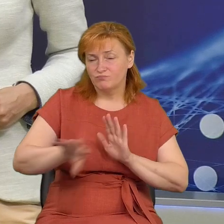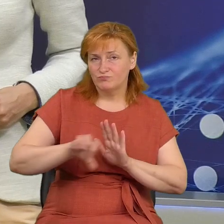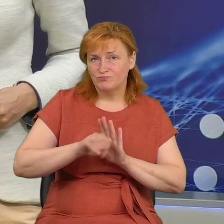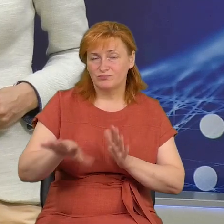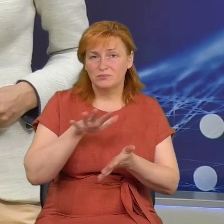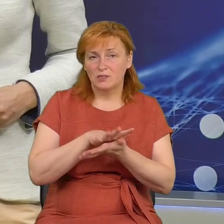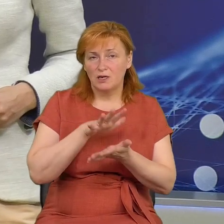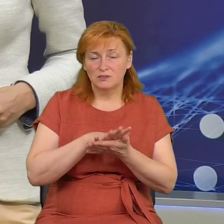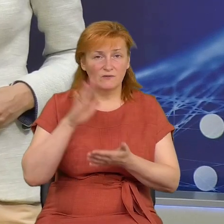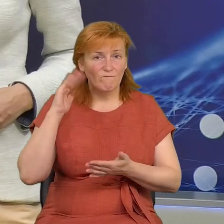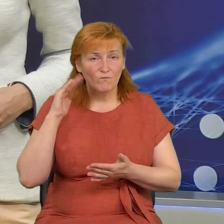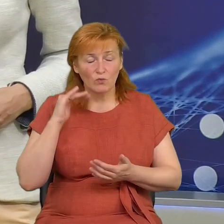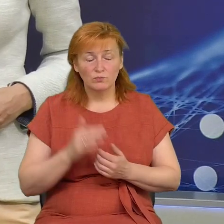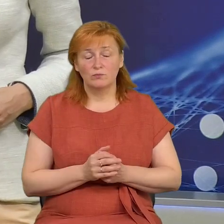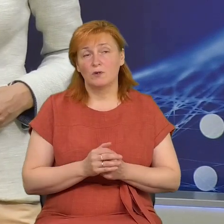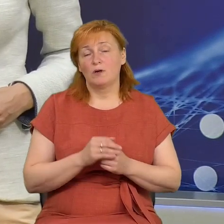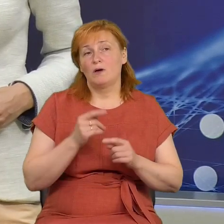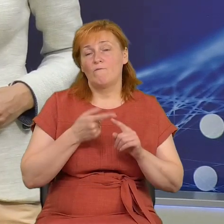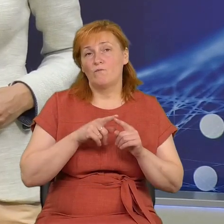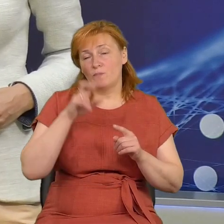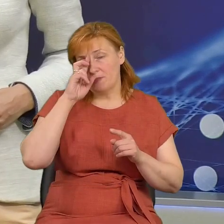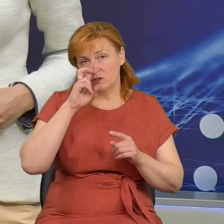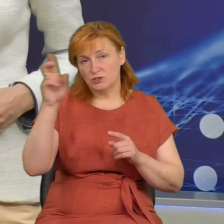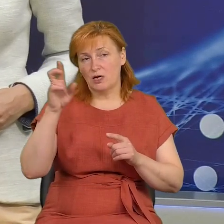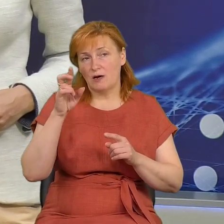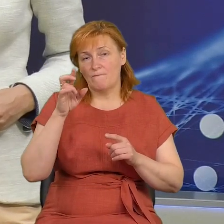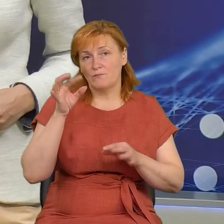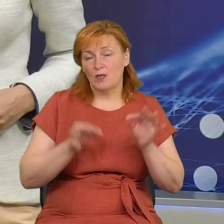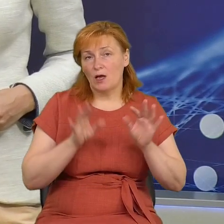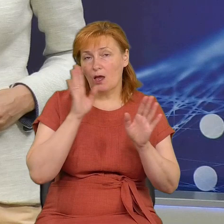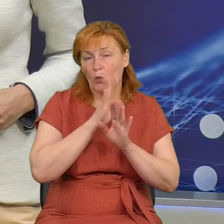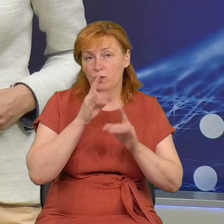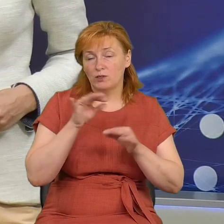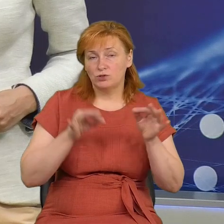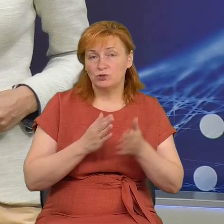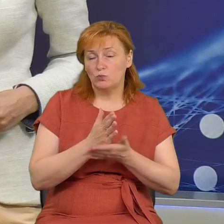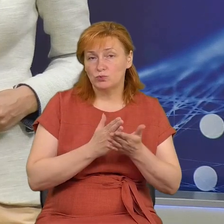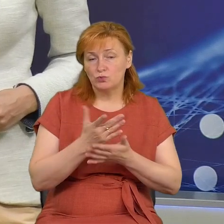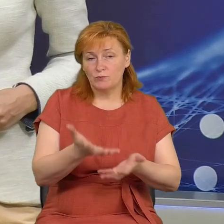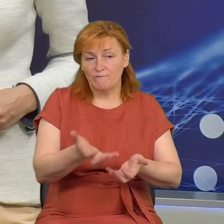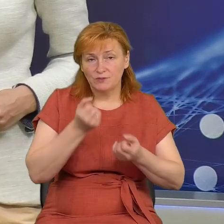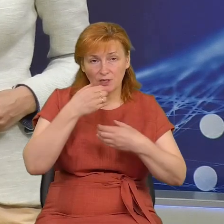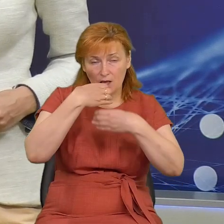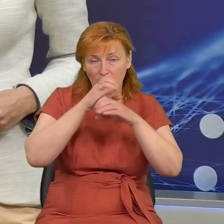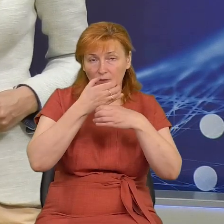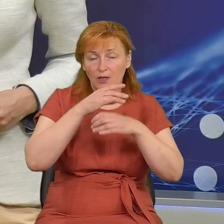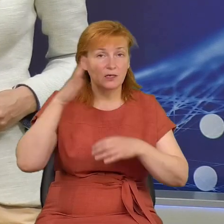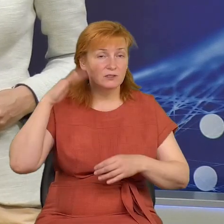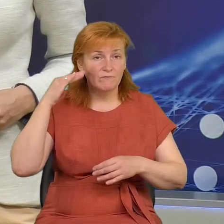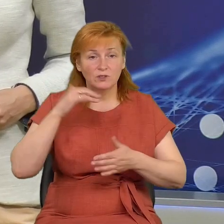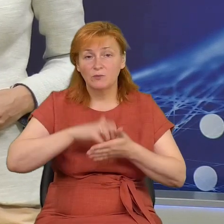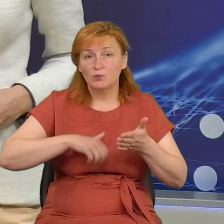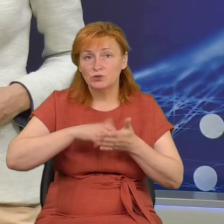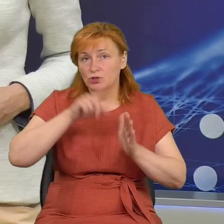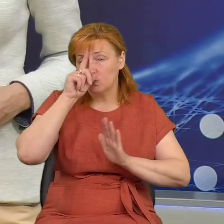впадають у річку. Державна екологічна інспекція у Чернігівській області взяла аналізи води, щоб з'ясувати, що стало причиною